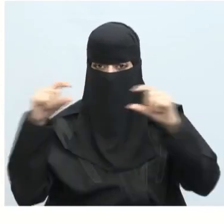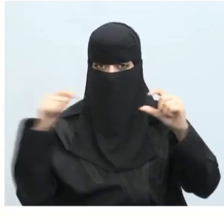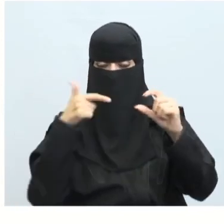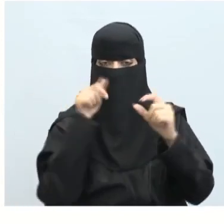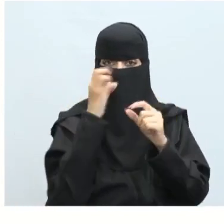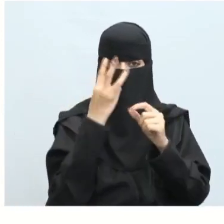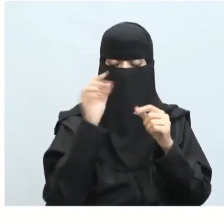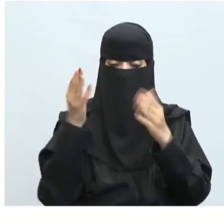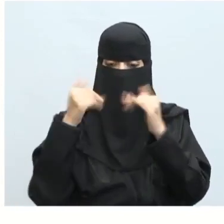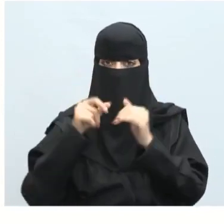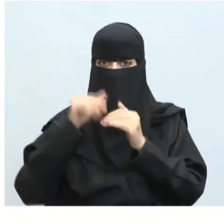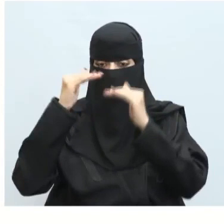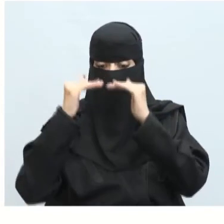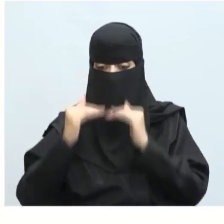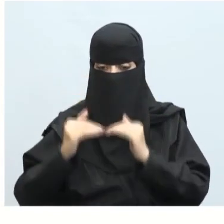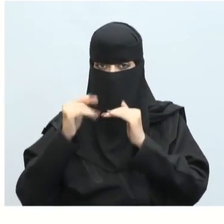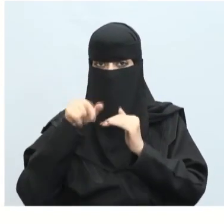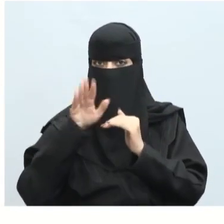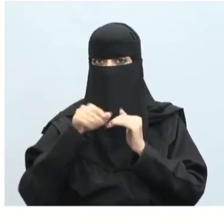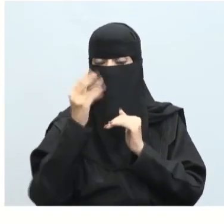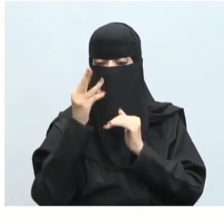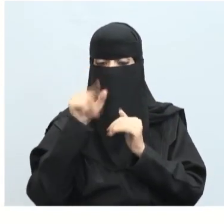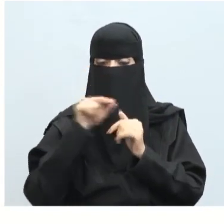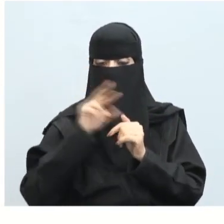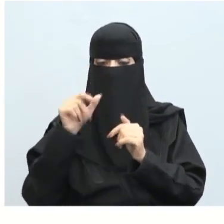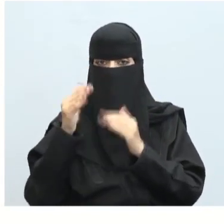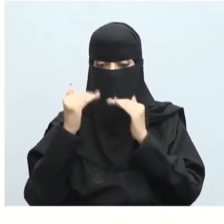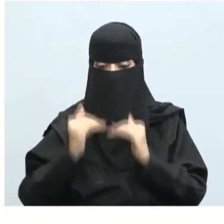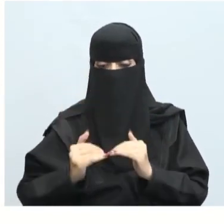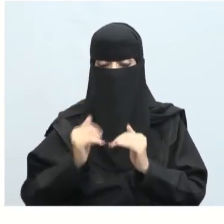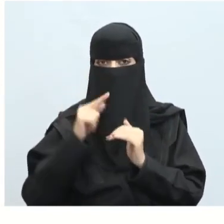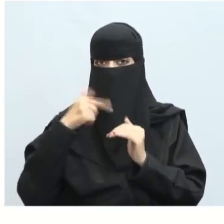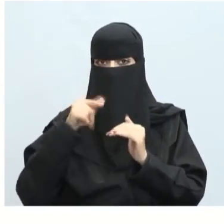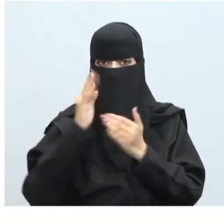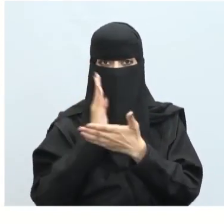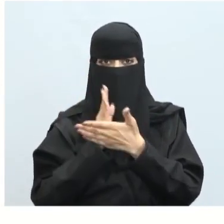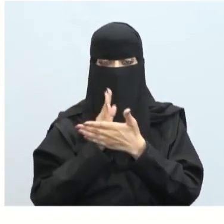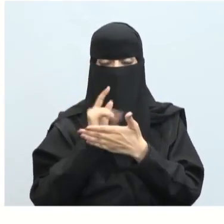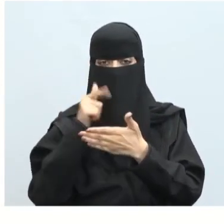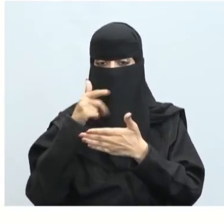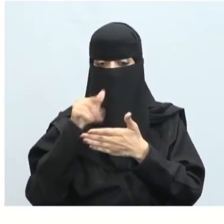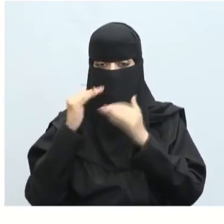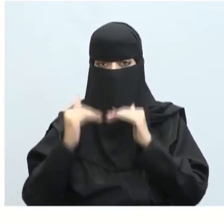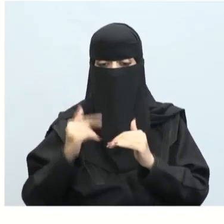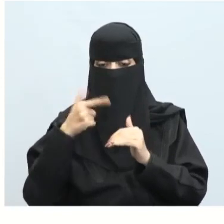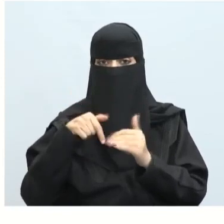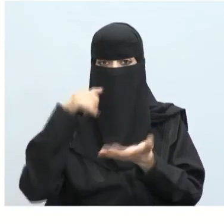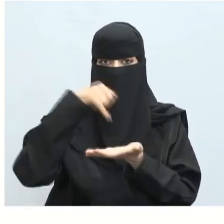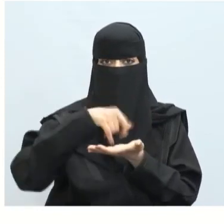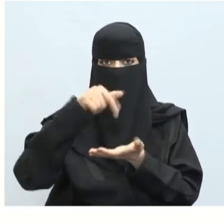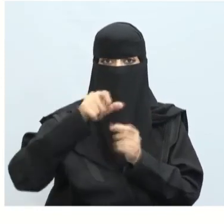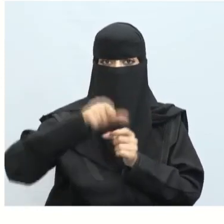ورقم الثلاثة وهنا ثلاثة أيضاً ولكن Bottom الأسفل وليس الSenter لأن الSenter في